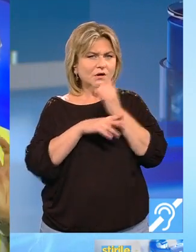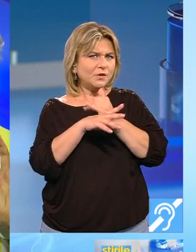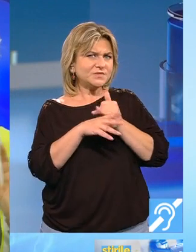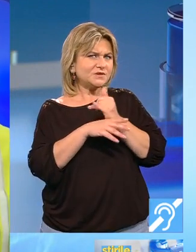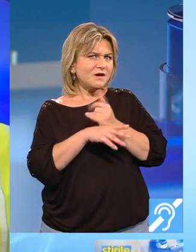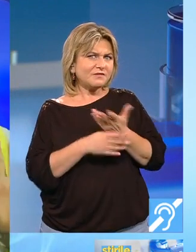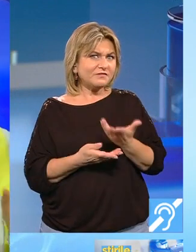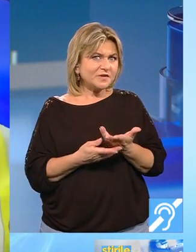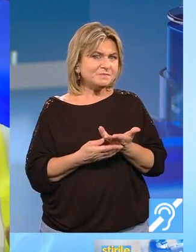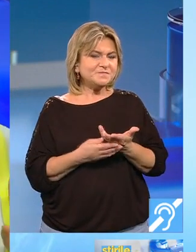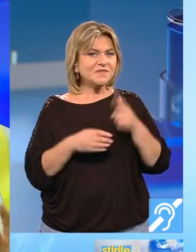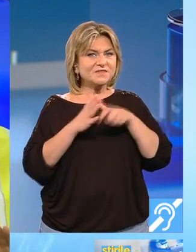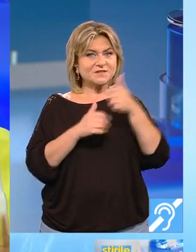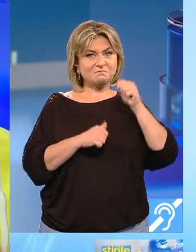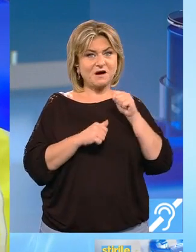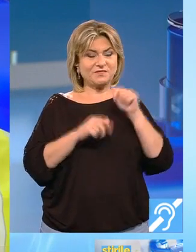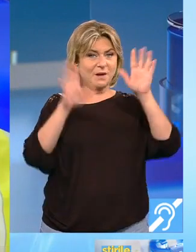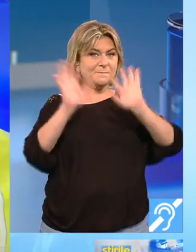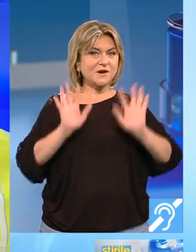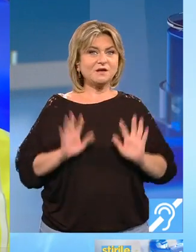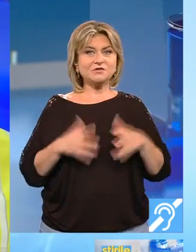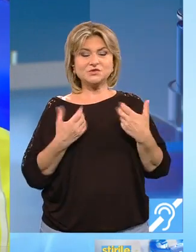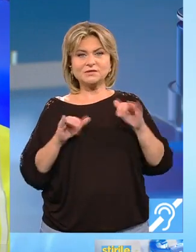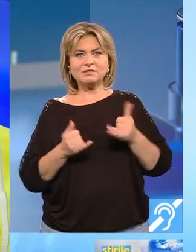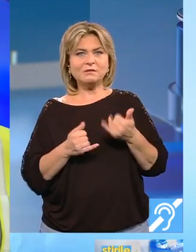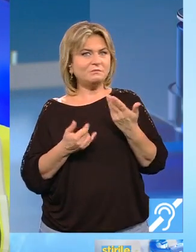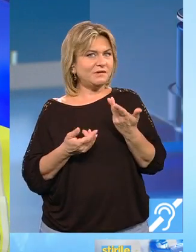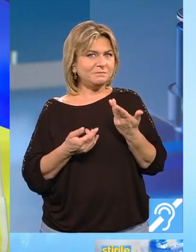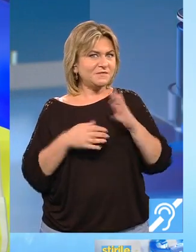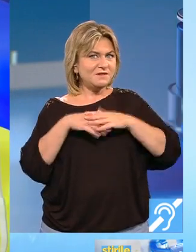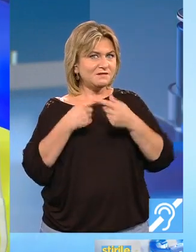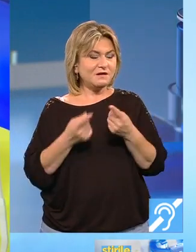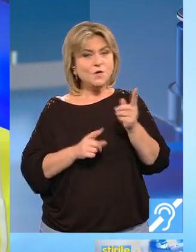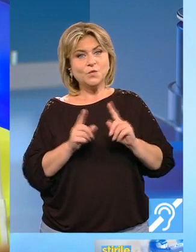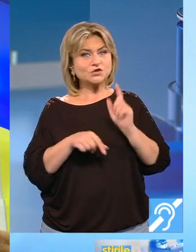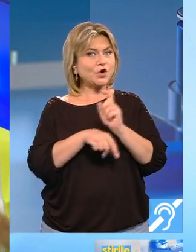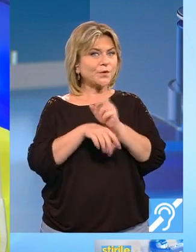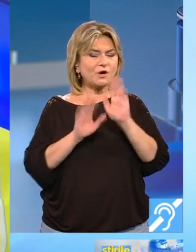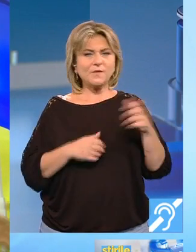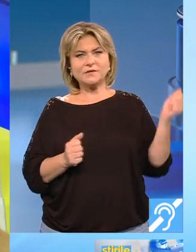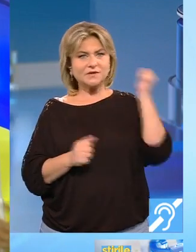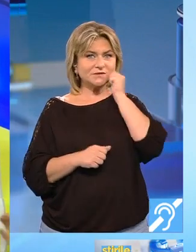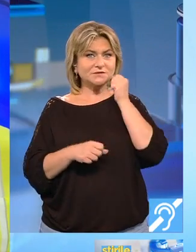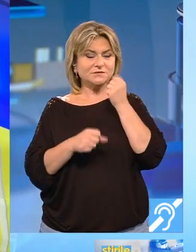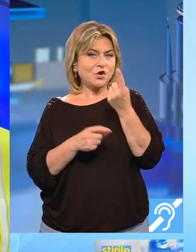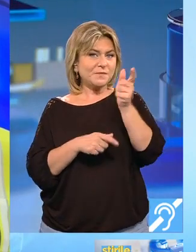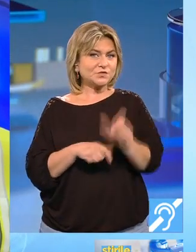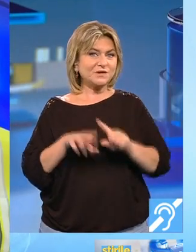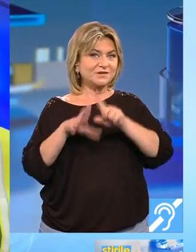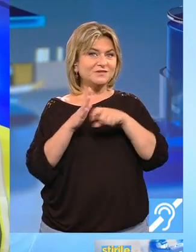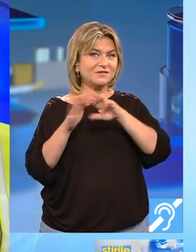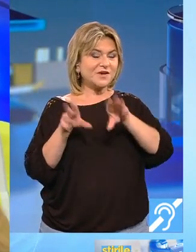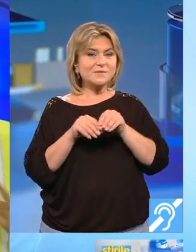din spatele perdelei ce se întâmplă în jurul lor. Poate că unii scorpioni au un regret în legătură cu o persoană din